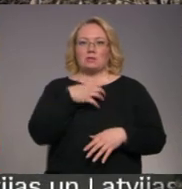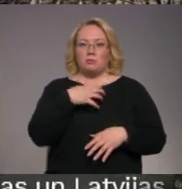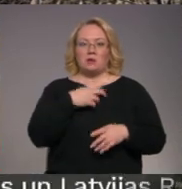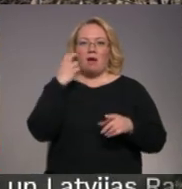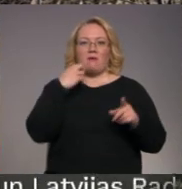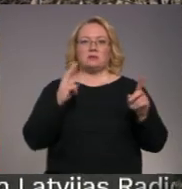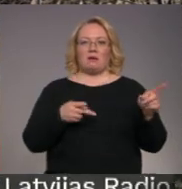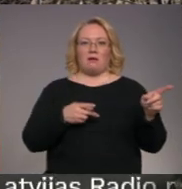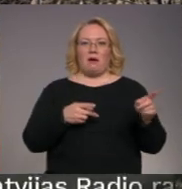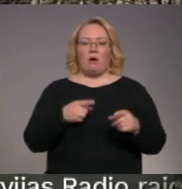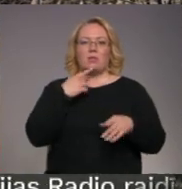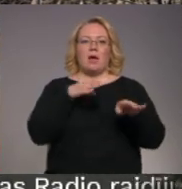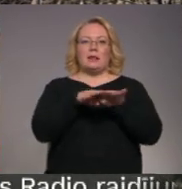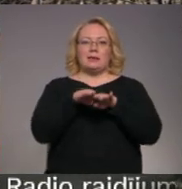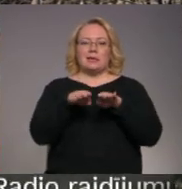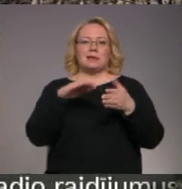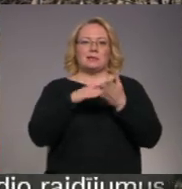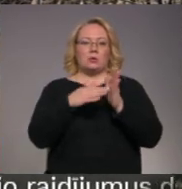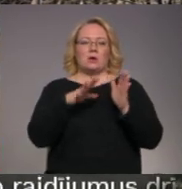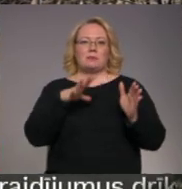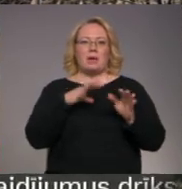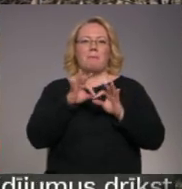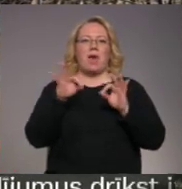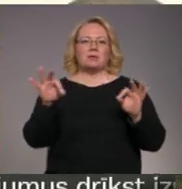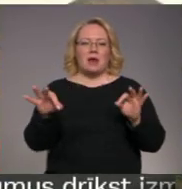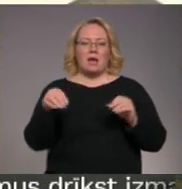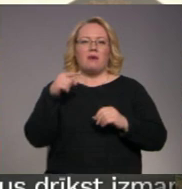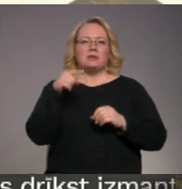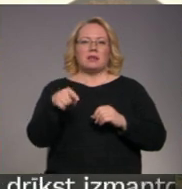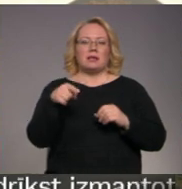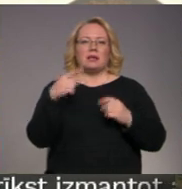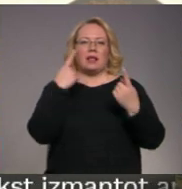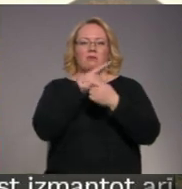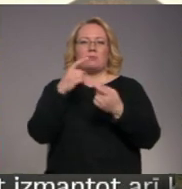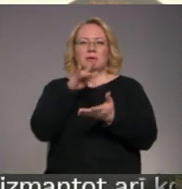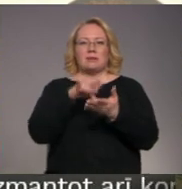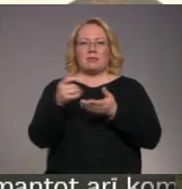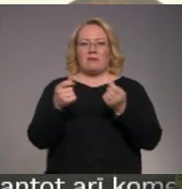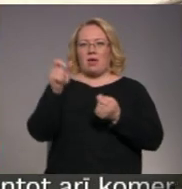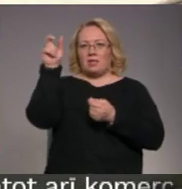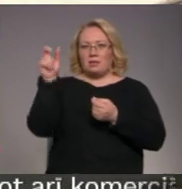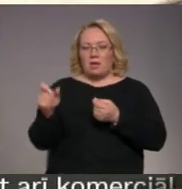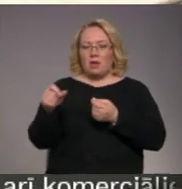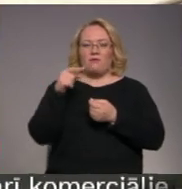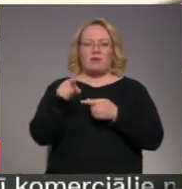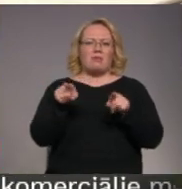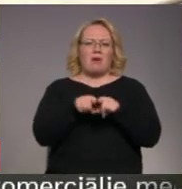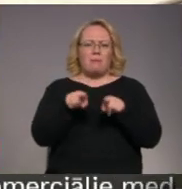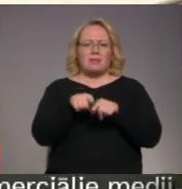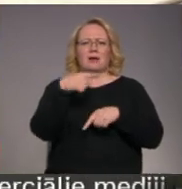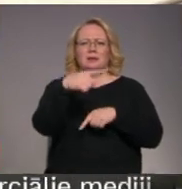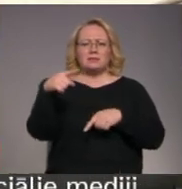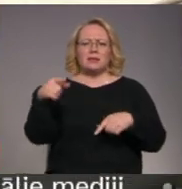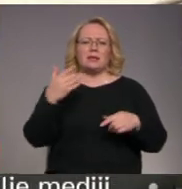nē. Līdzīga situācija bijusi arī Mērsragā. Inga Hartika ir Mērsaga informācijas centra vadītāja un viņa tāpat kā citi